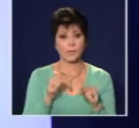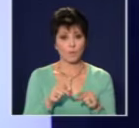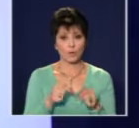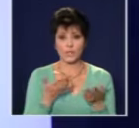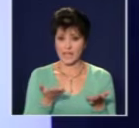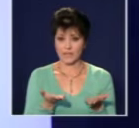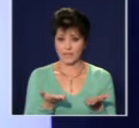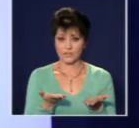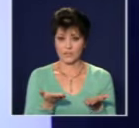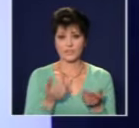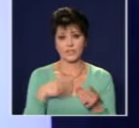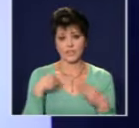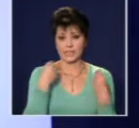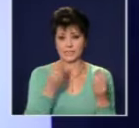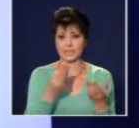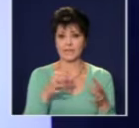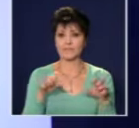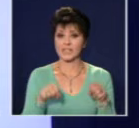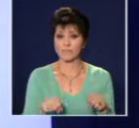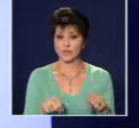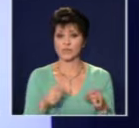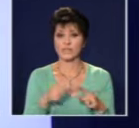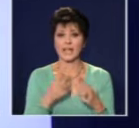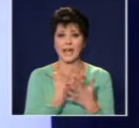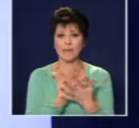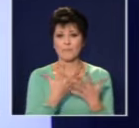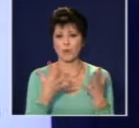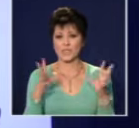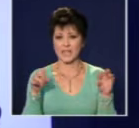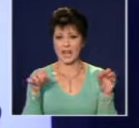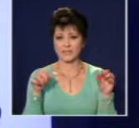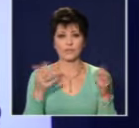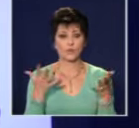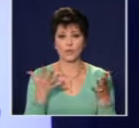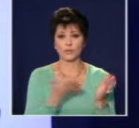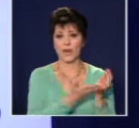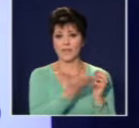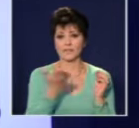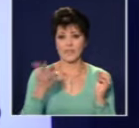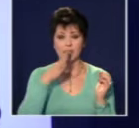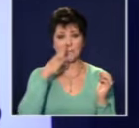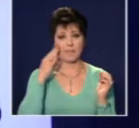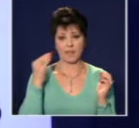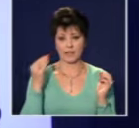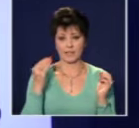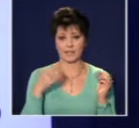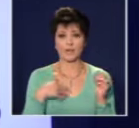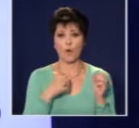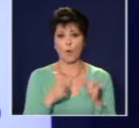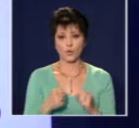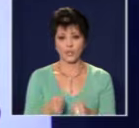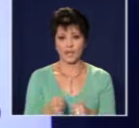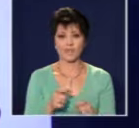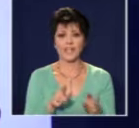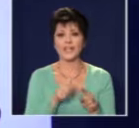този начин ще дадем възможност за една прозрачност която всеки един българин очаква и е жаден последните 25 години да види